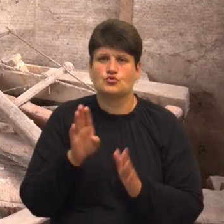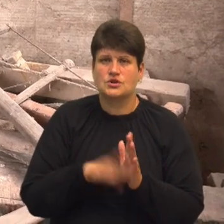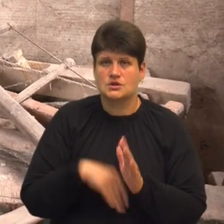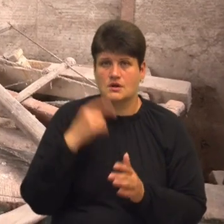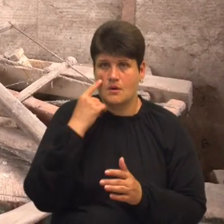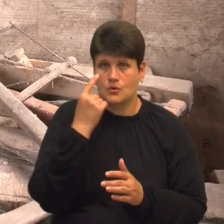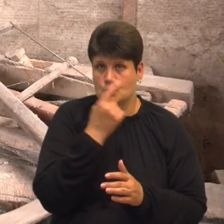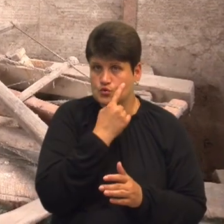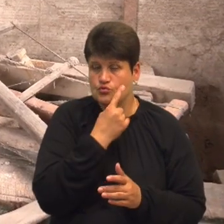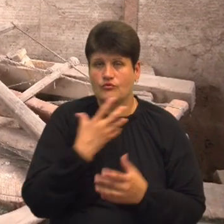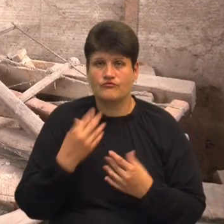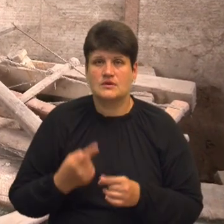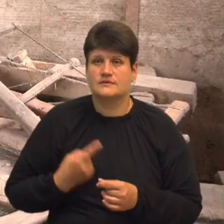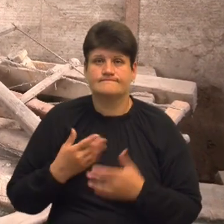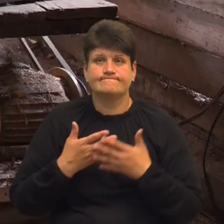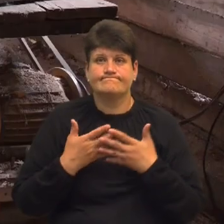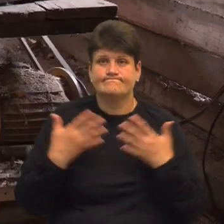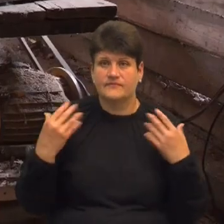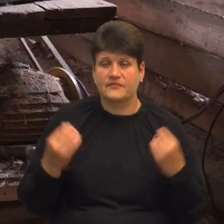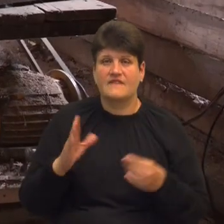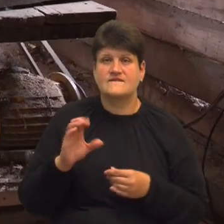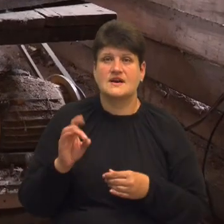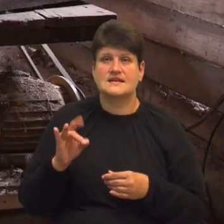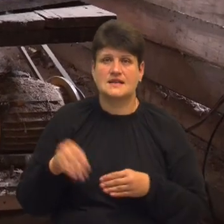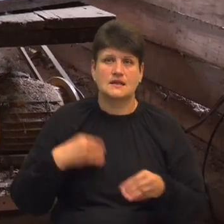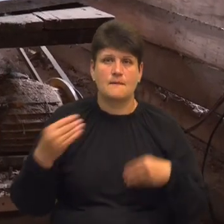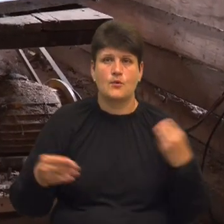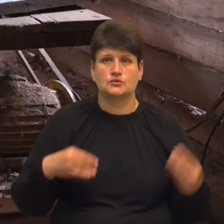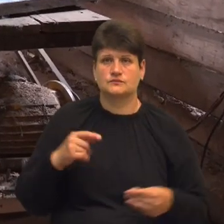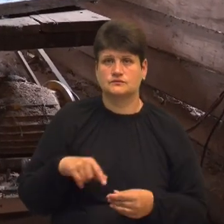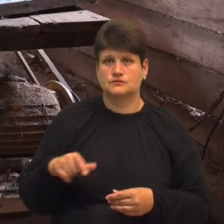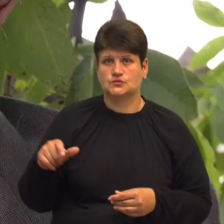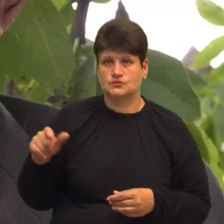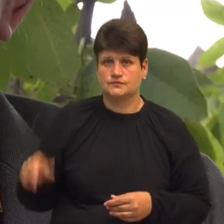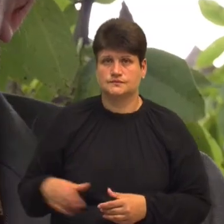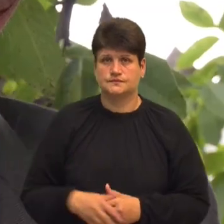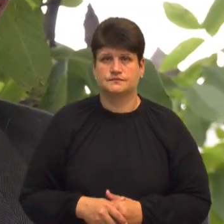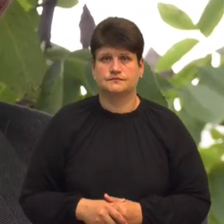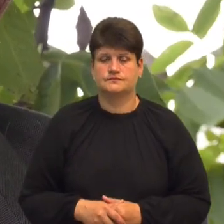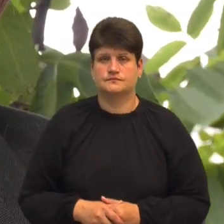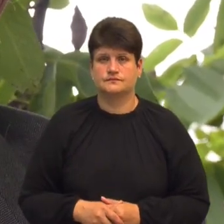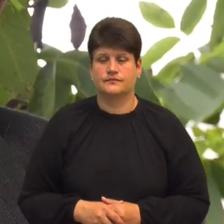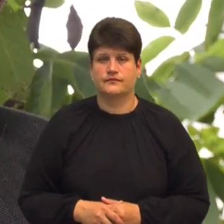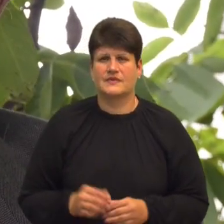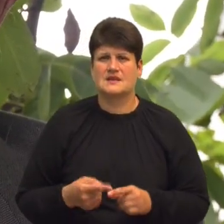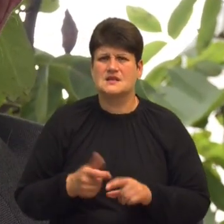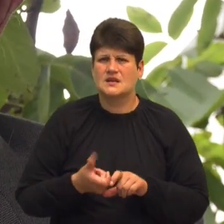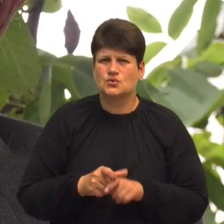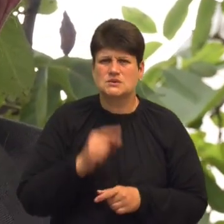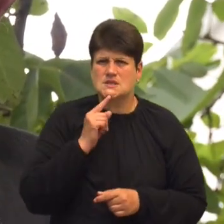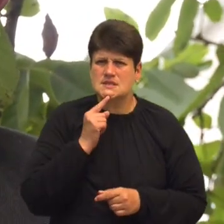Облещук не майструє. Верстати з майстерні пороздавав односельцям, каже чоловік. «Це дуже скарна